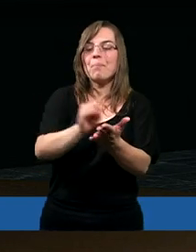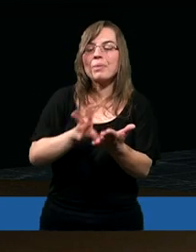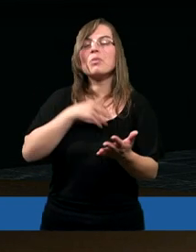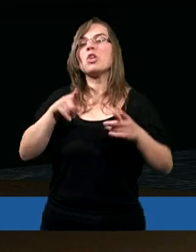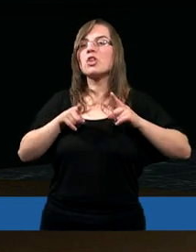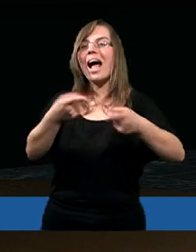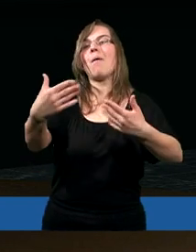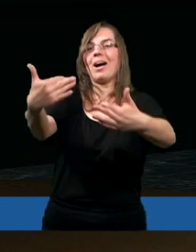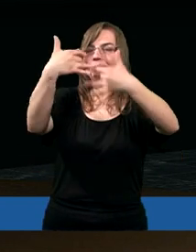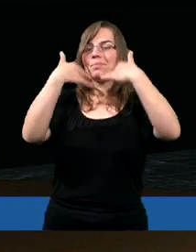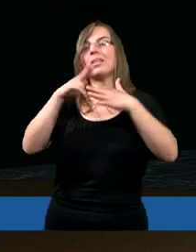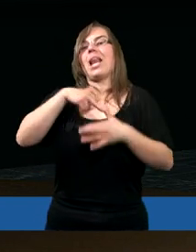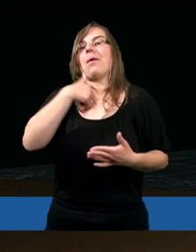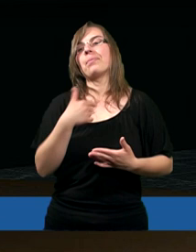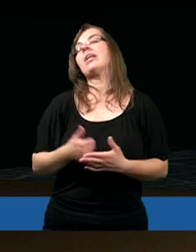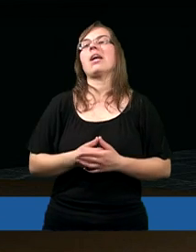moc.